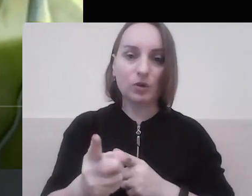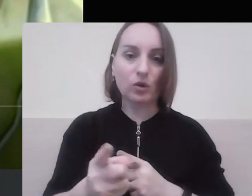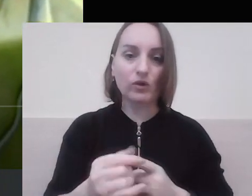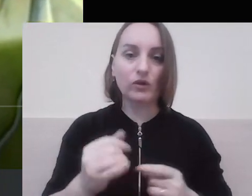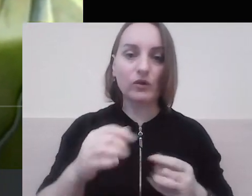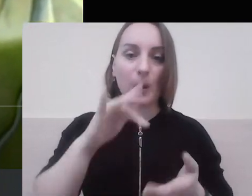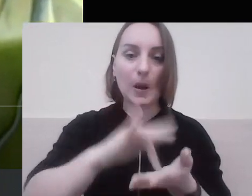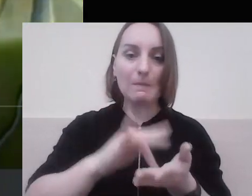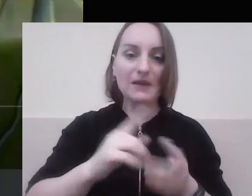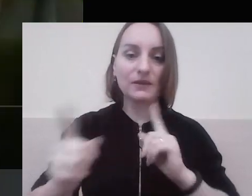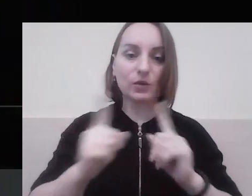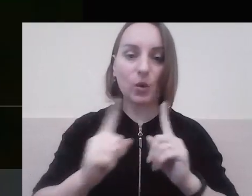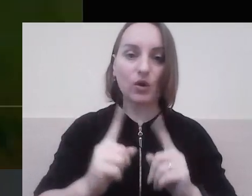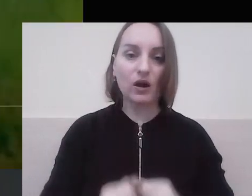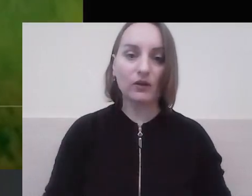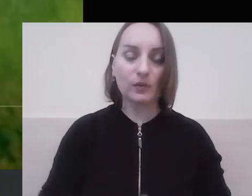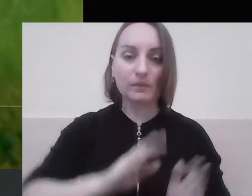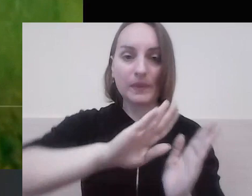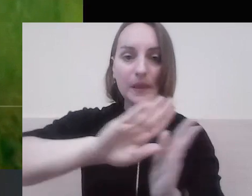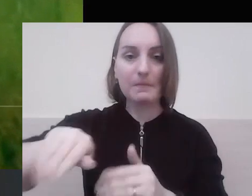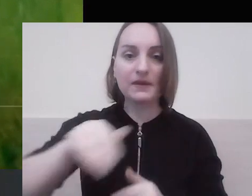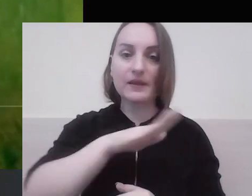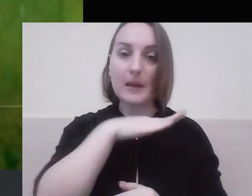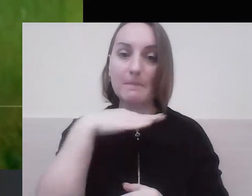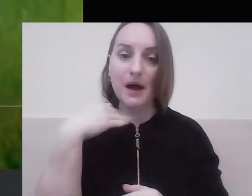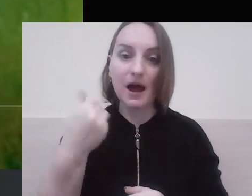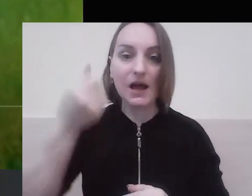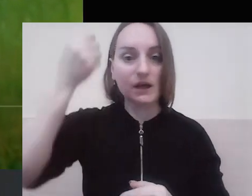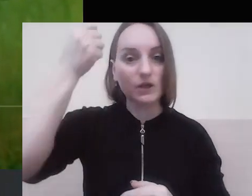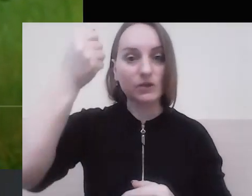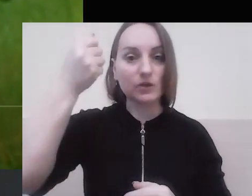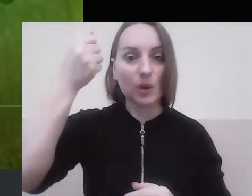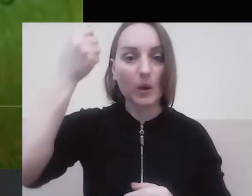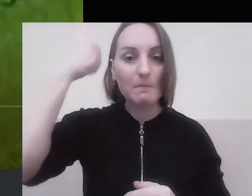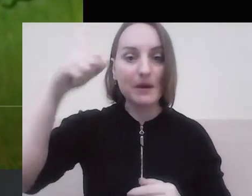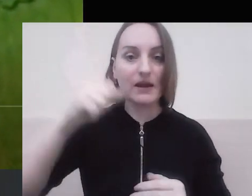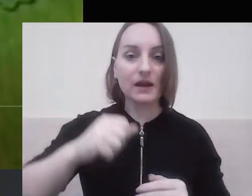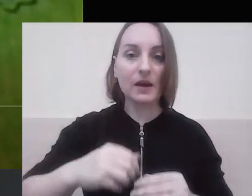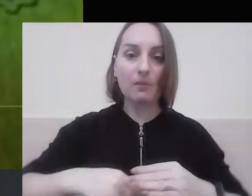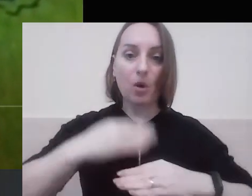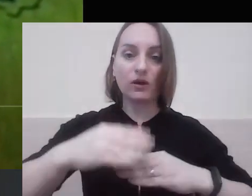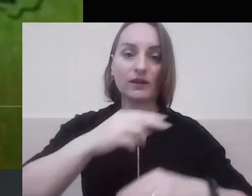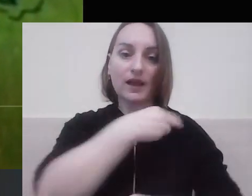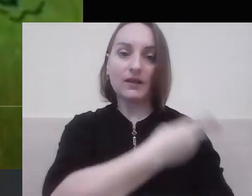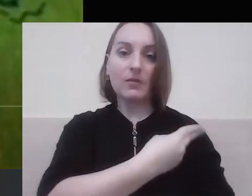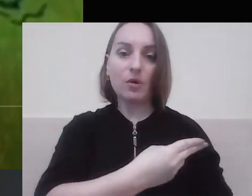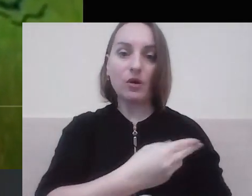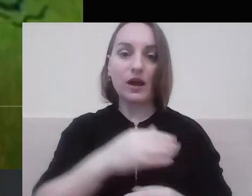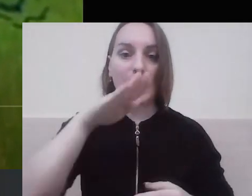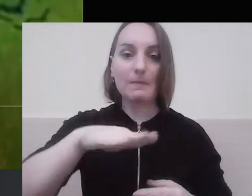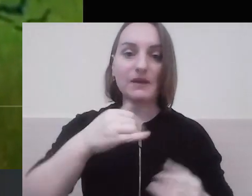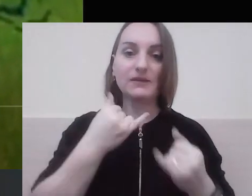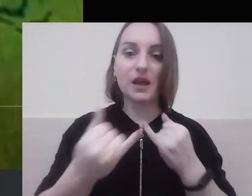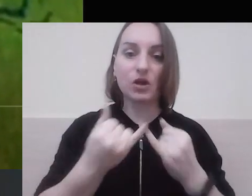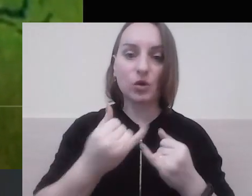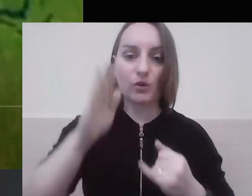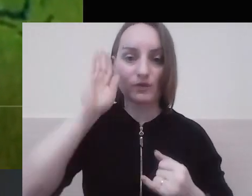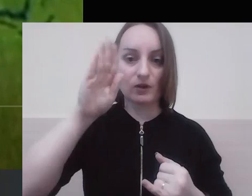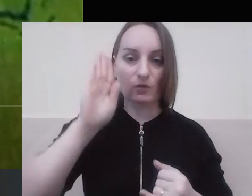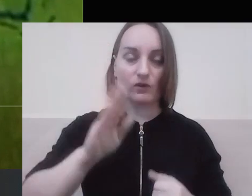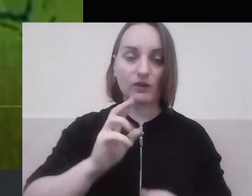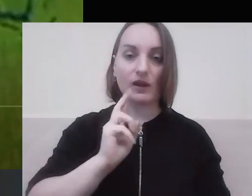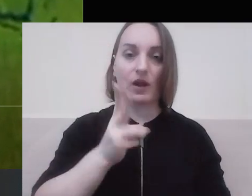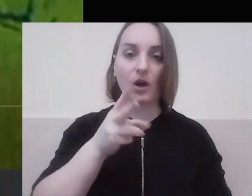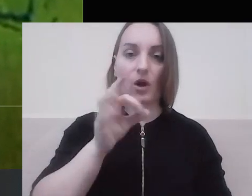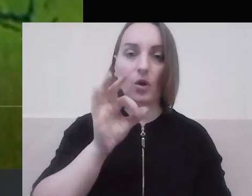також міську ратушу. Після декількох блискучих перемог над поляками, під Жовтими водами, під Корсунем і під Пилявцями,